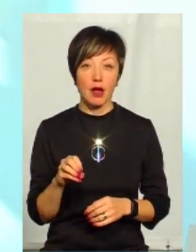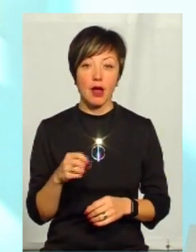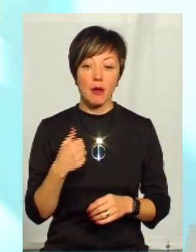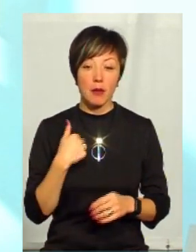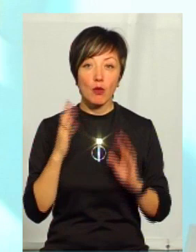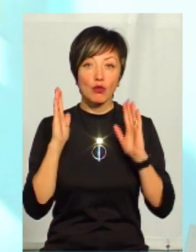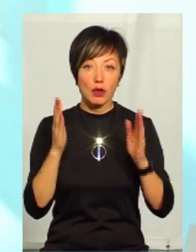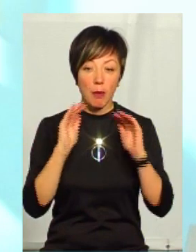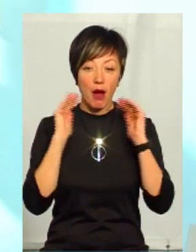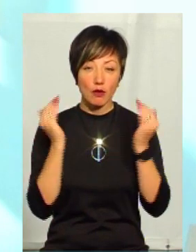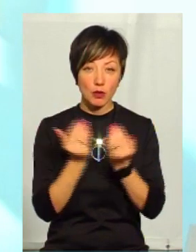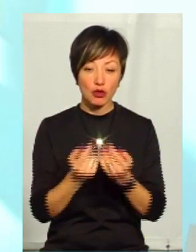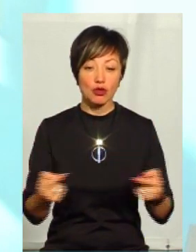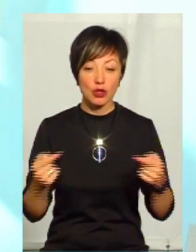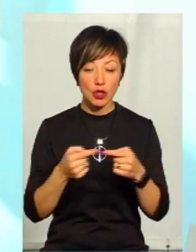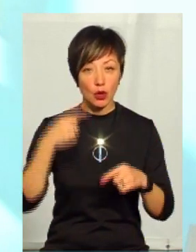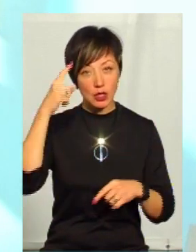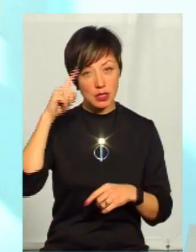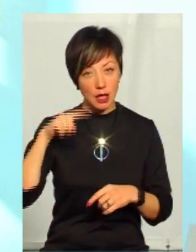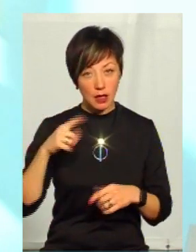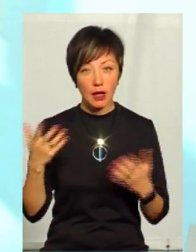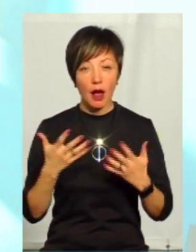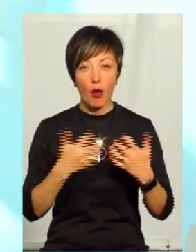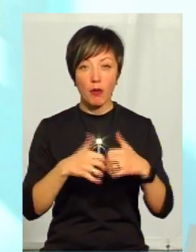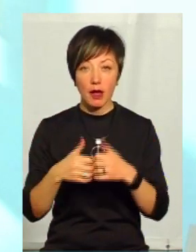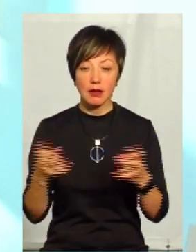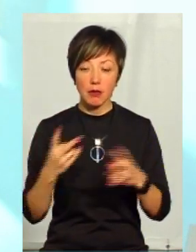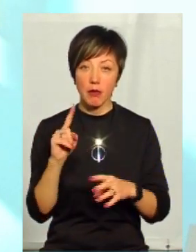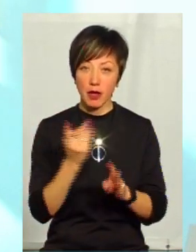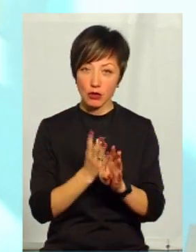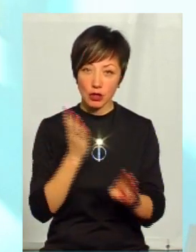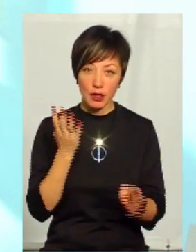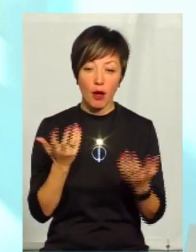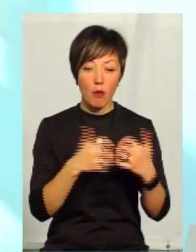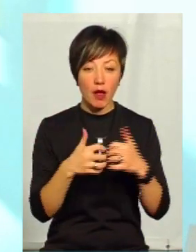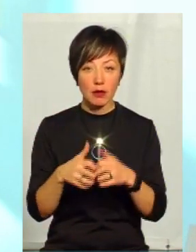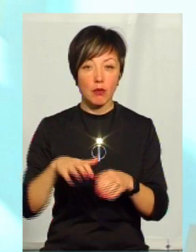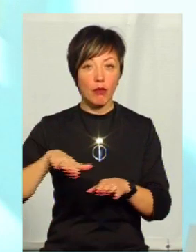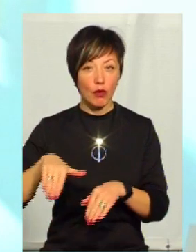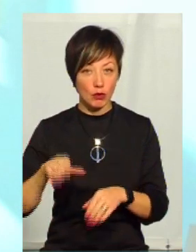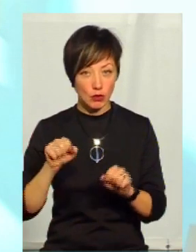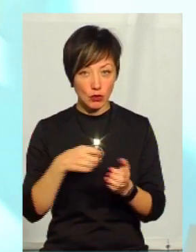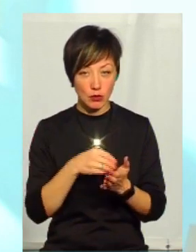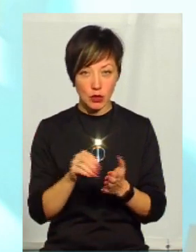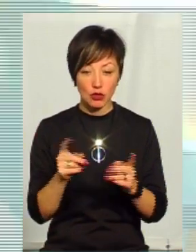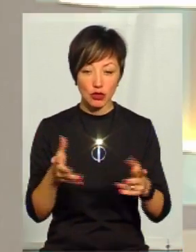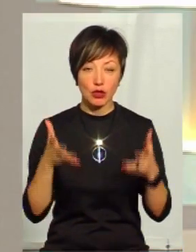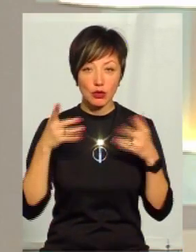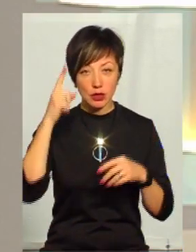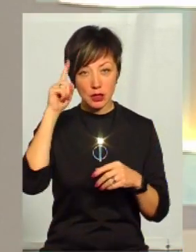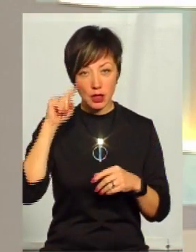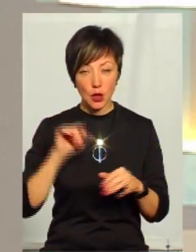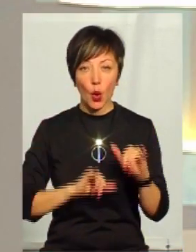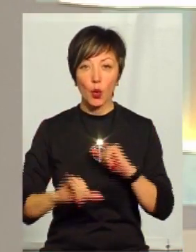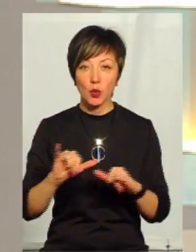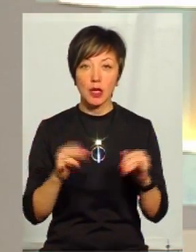автономізовані, ми будемо чітко знати, яке обладнання нам треба в першу чергу, яке обладнання нам треба в другу чергу. І ми будемо чітко знати,